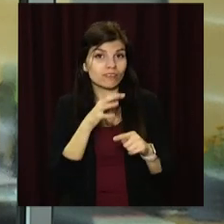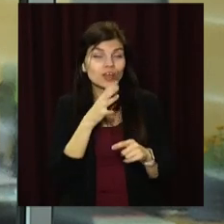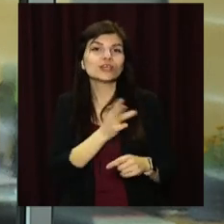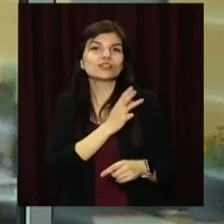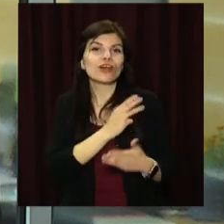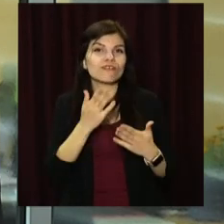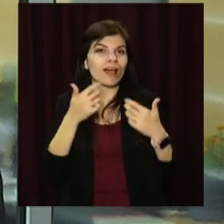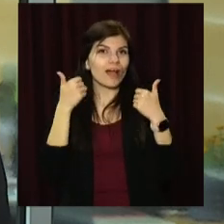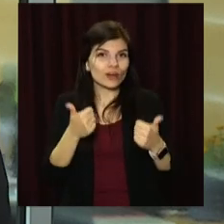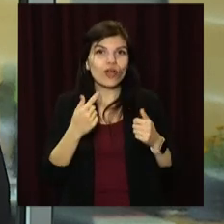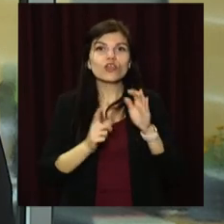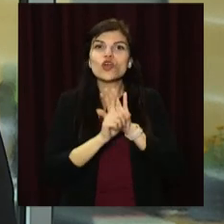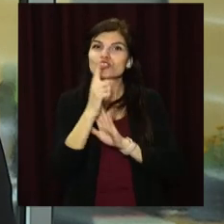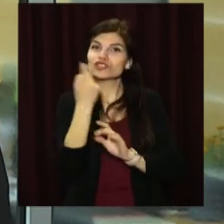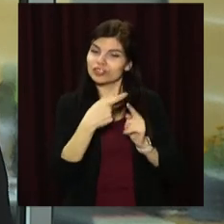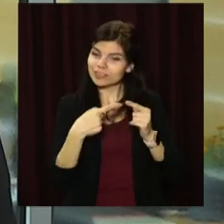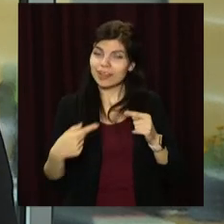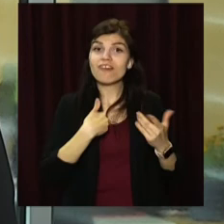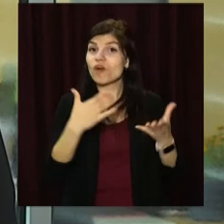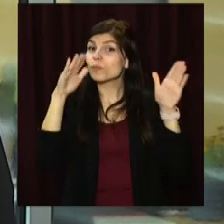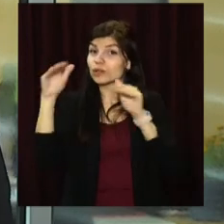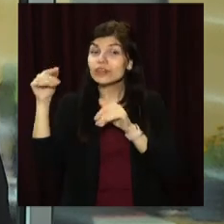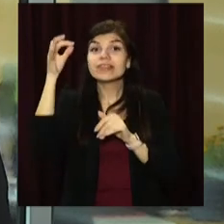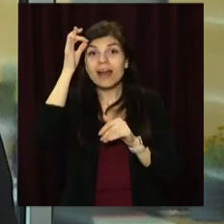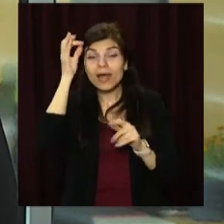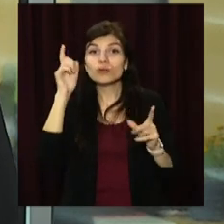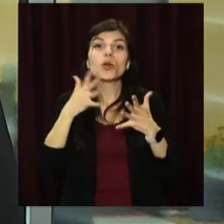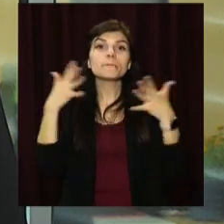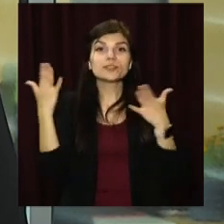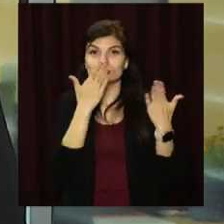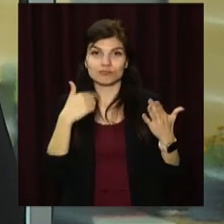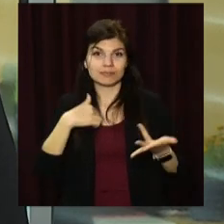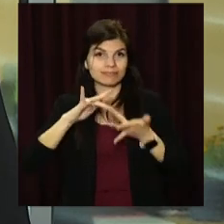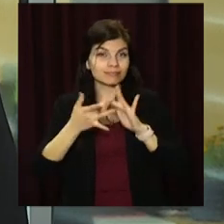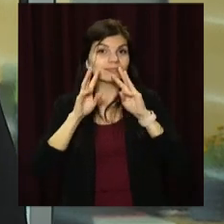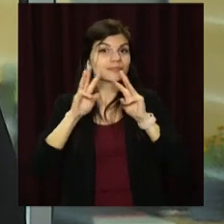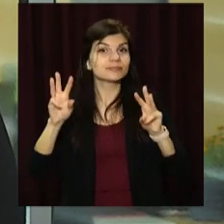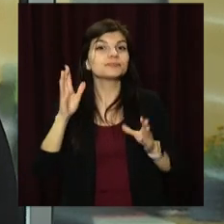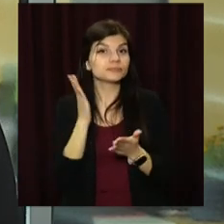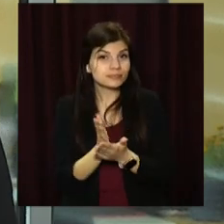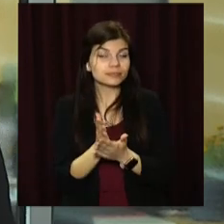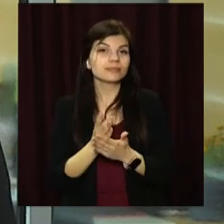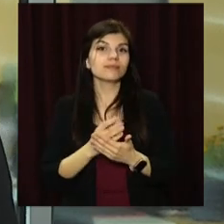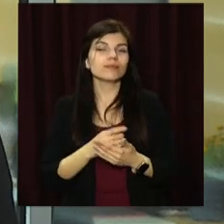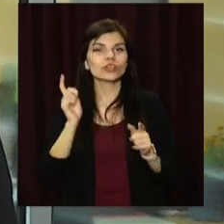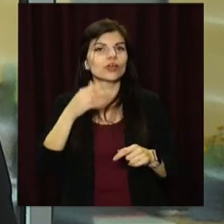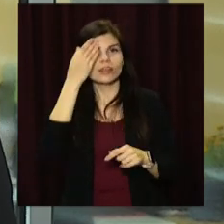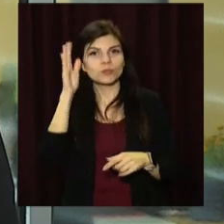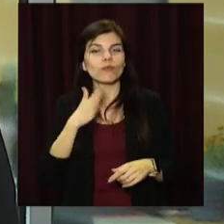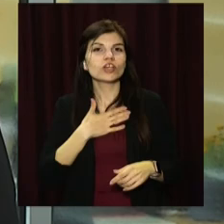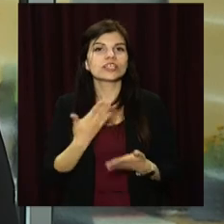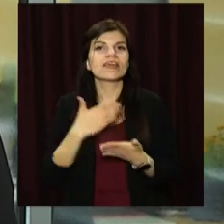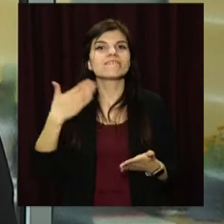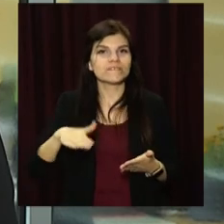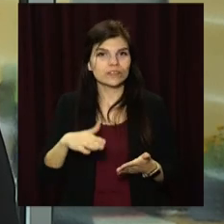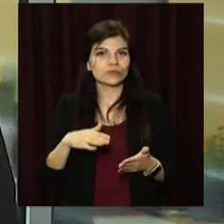Бажаю вдалого вам початку тижня. Я з вами прощаюся та нагадую, що більше читайте на нашому сайті opentv.media. Не забувайте про сюжети в